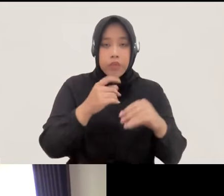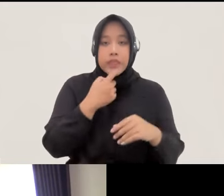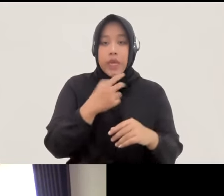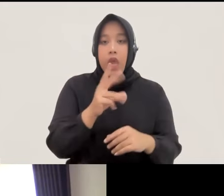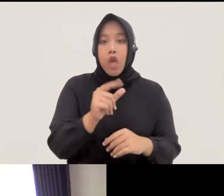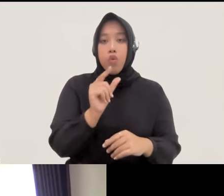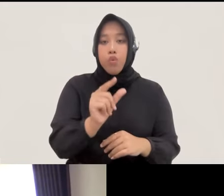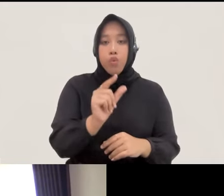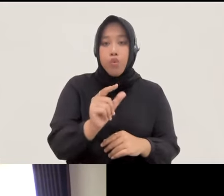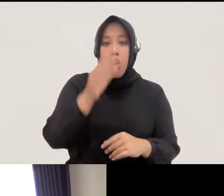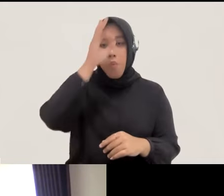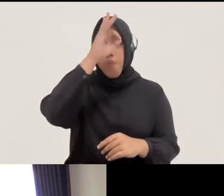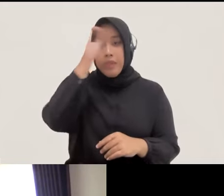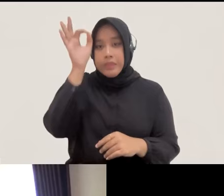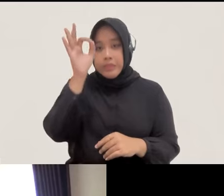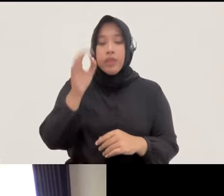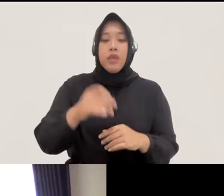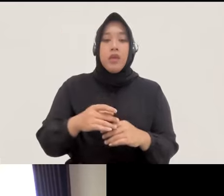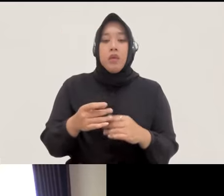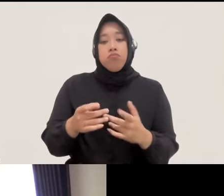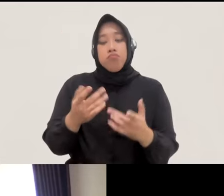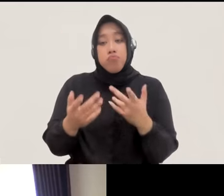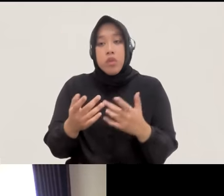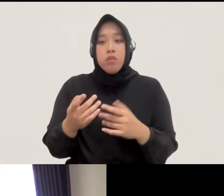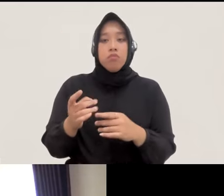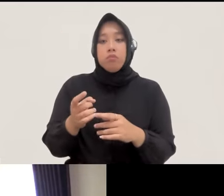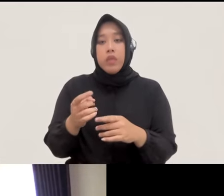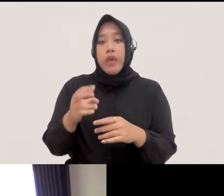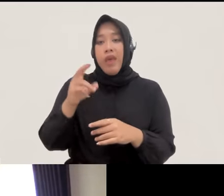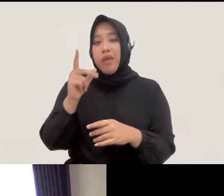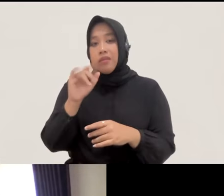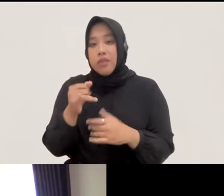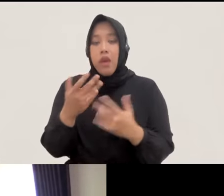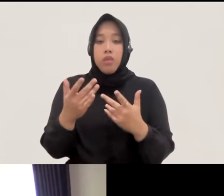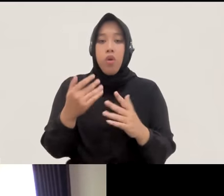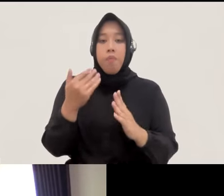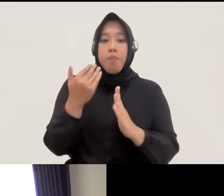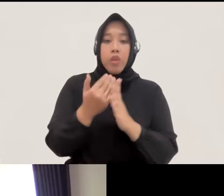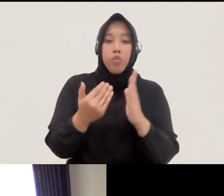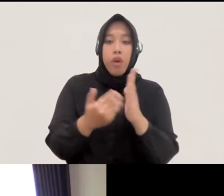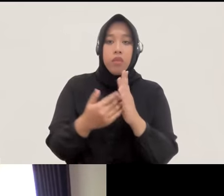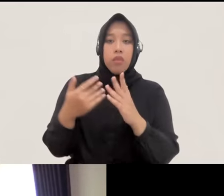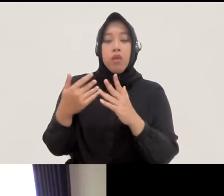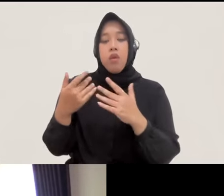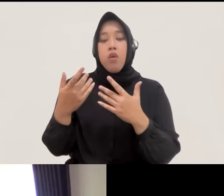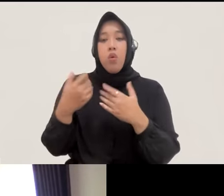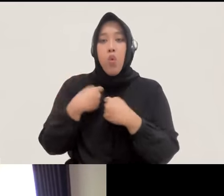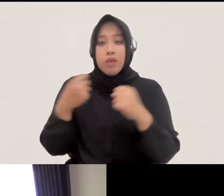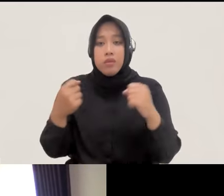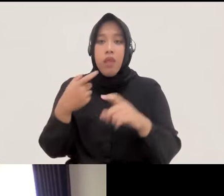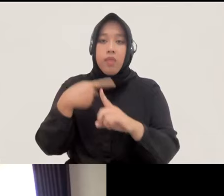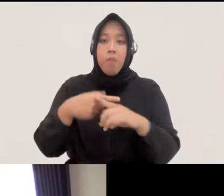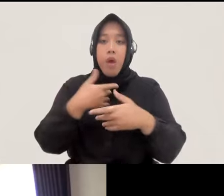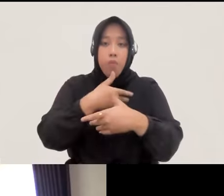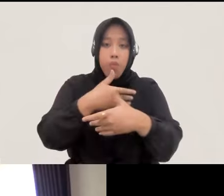terlepas dari RJ-nya terlepas dari kewenangan yang kemudian meluas yang kemudian diatur di dalam RU Polri itu sendiri